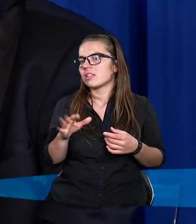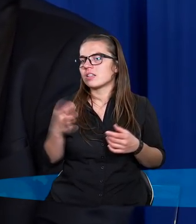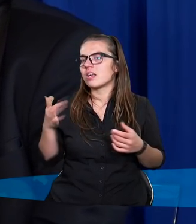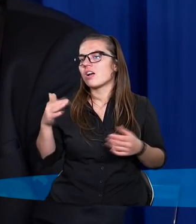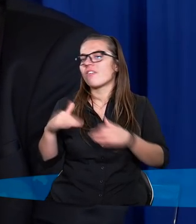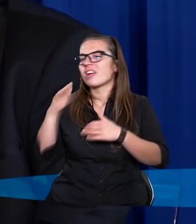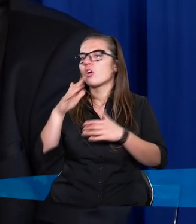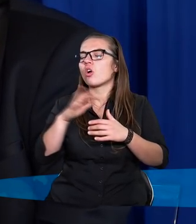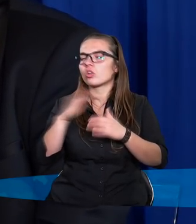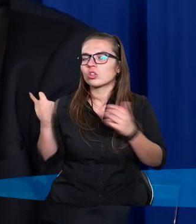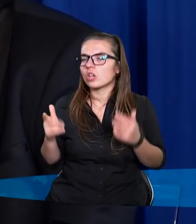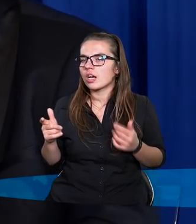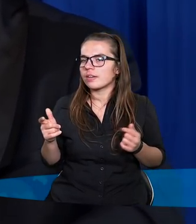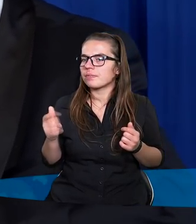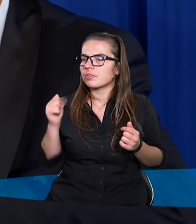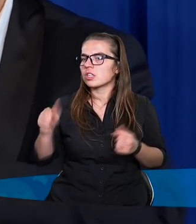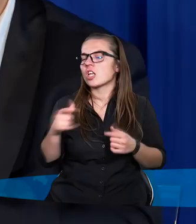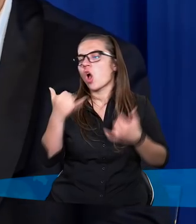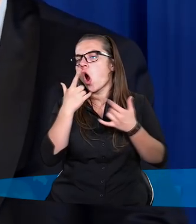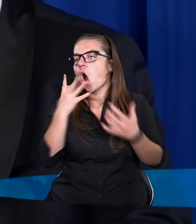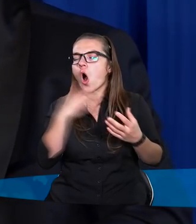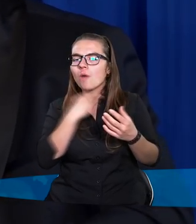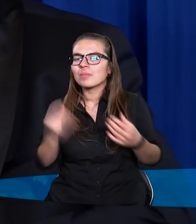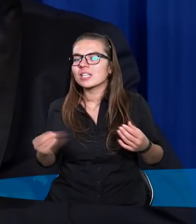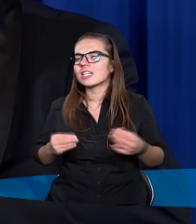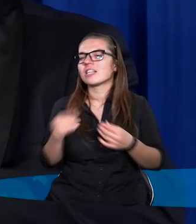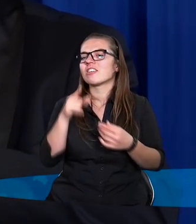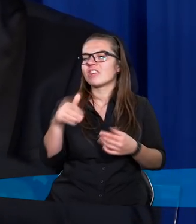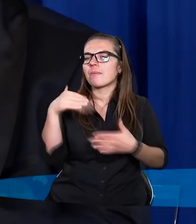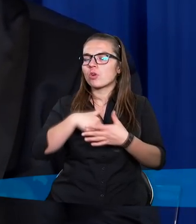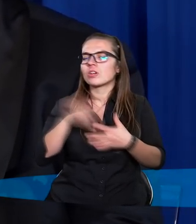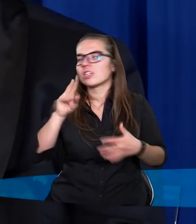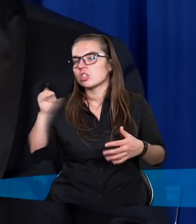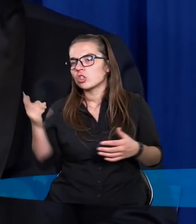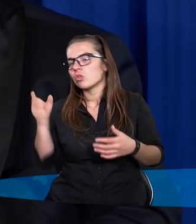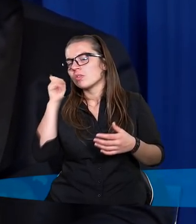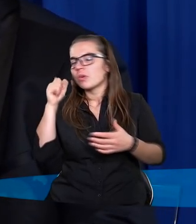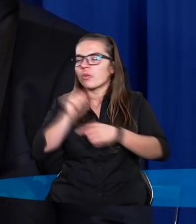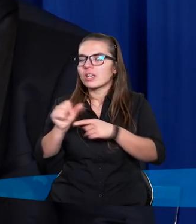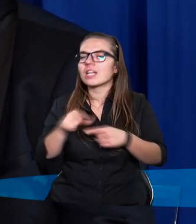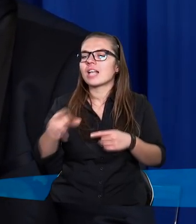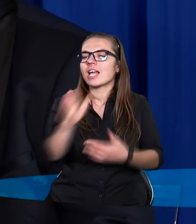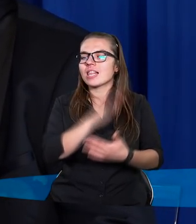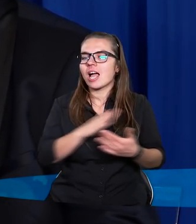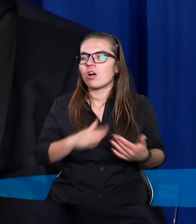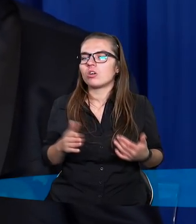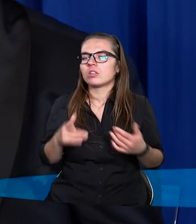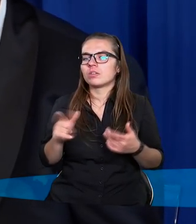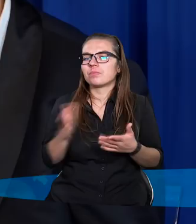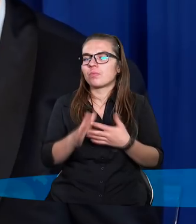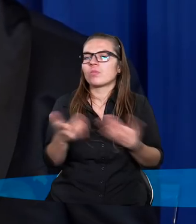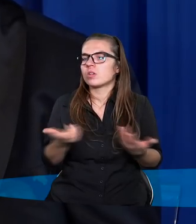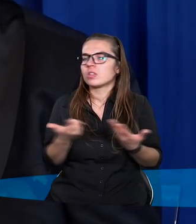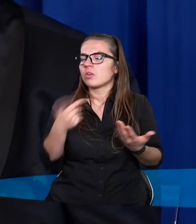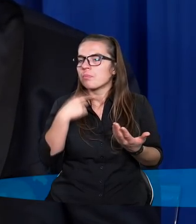wierzchołek góry lodowej. O tym, jak obrzydliwie postępowali z drugim istnieniem człowieka te narody, odsyłam,